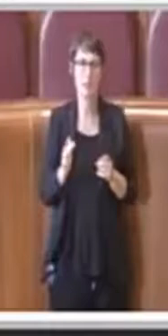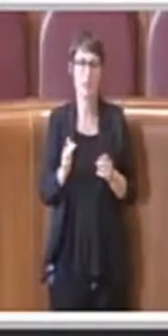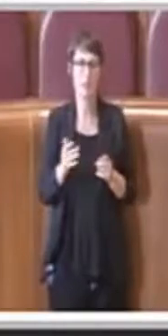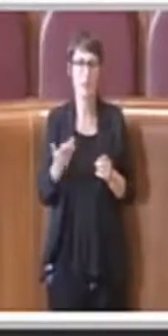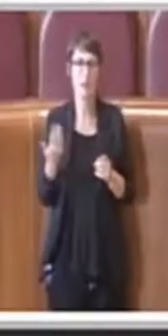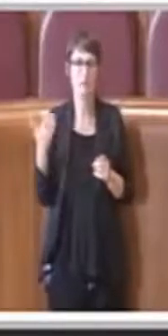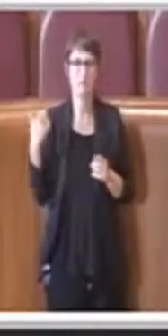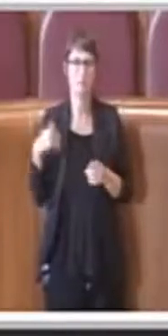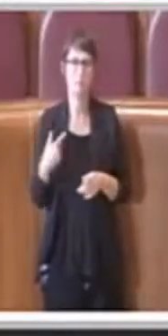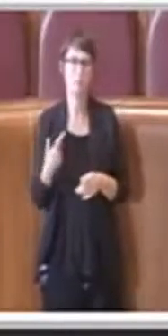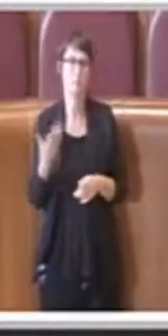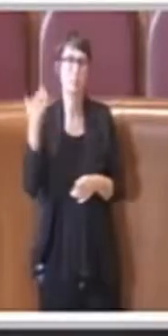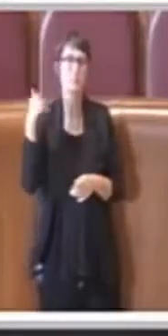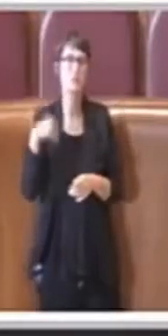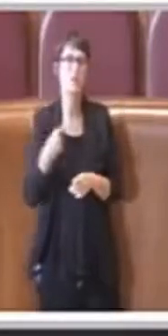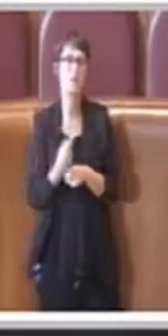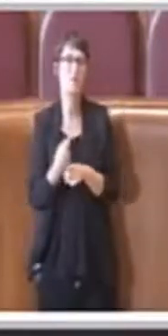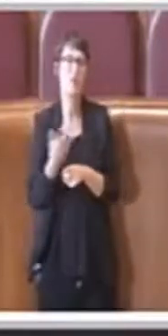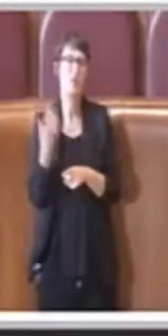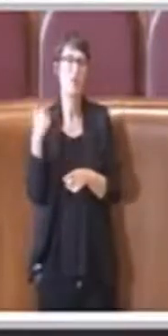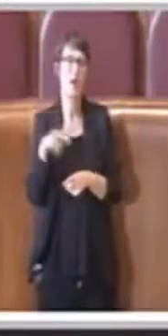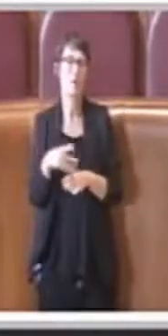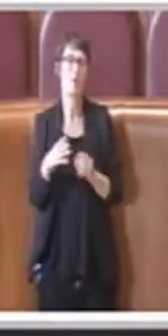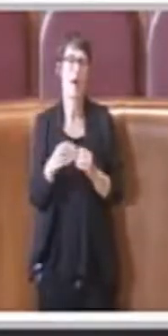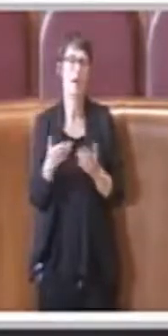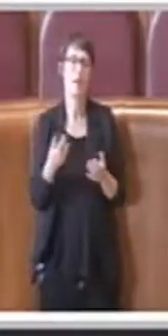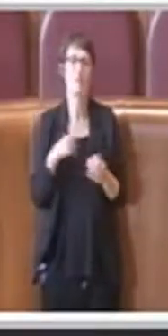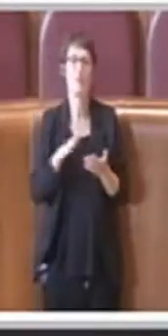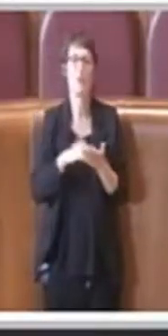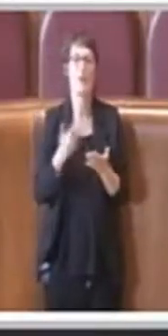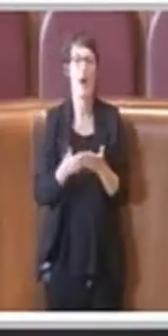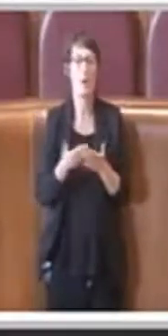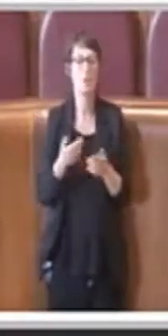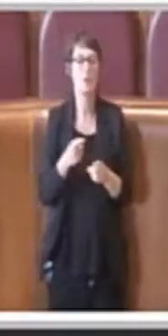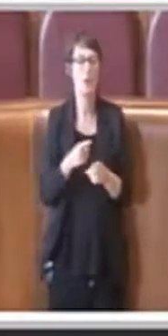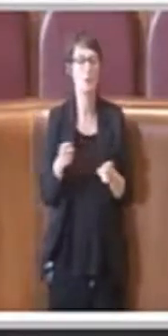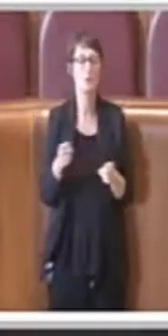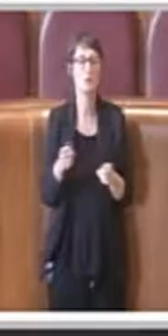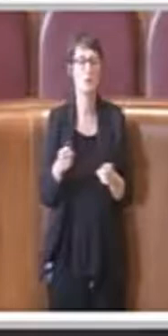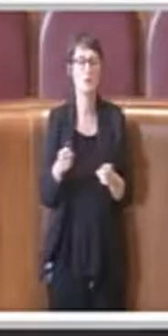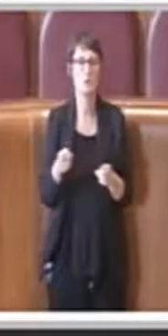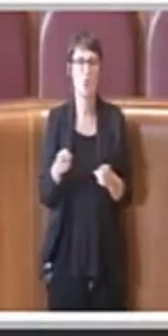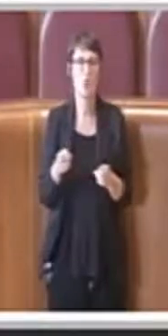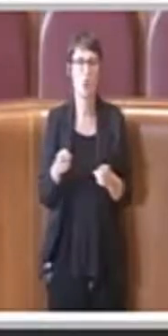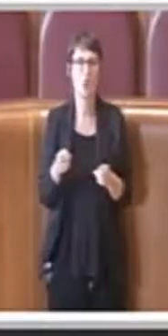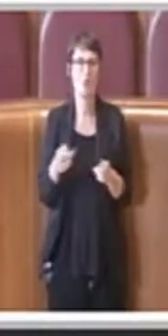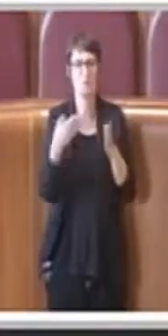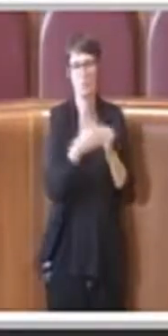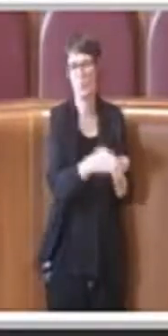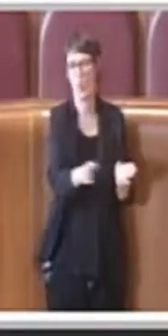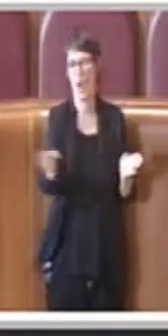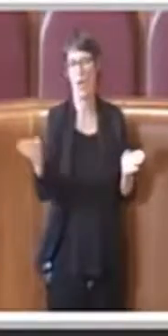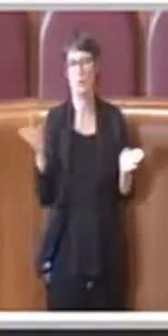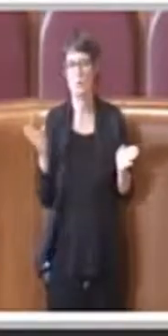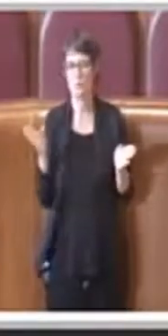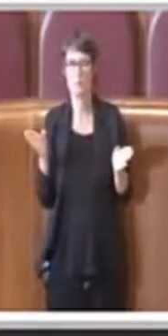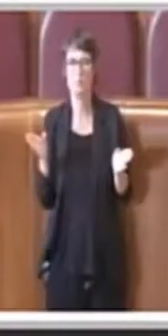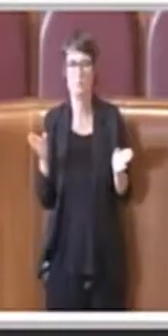essere fatte delle valutazioni a largo spettro e soprattutto